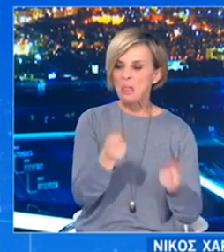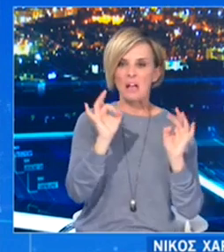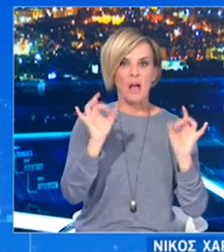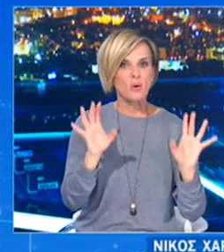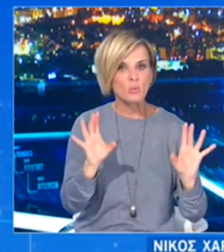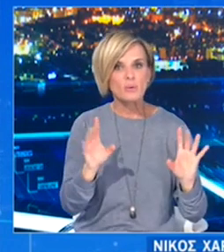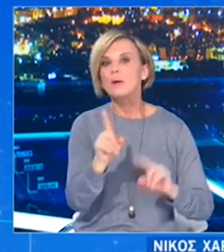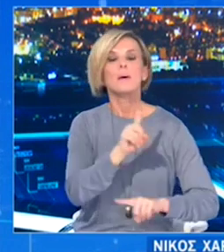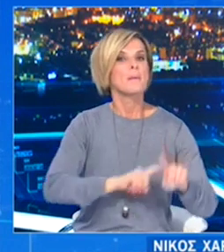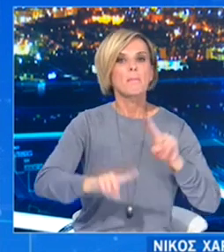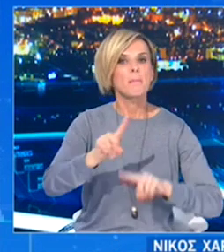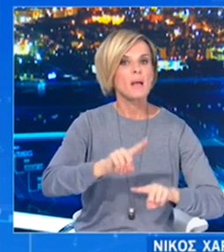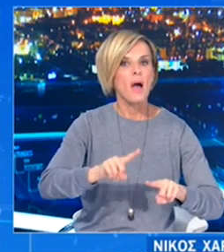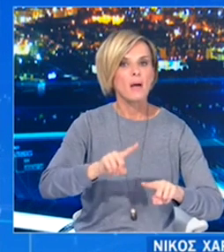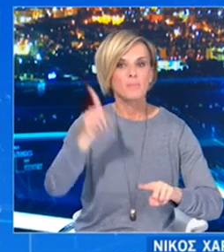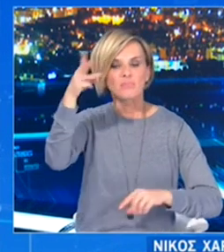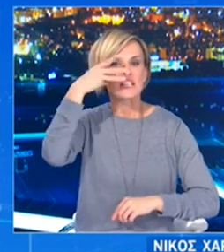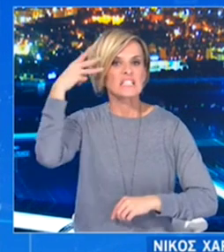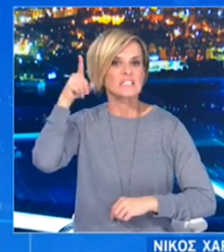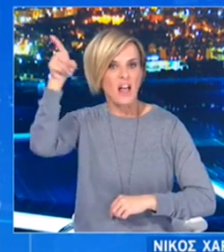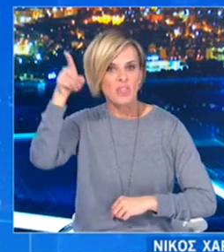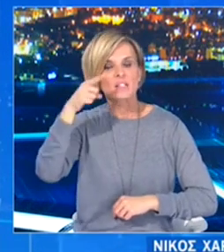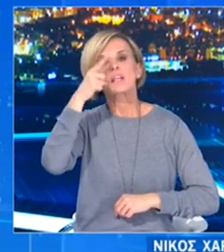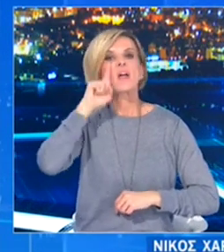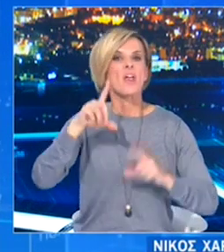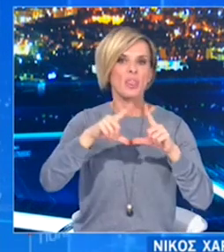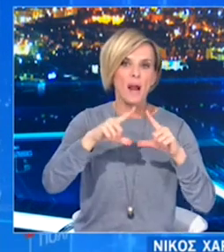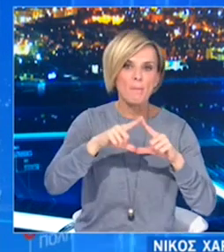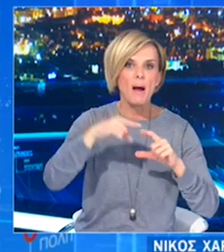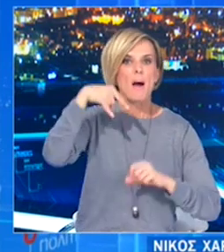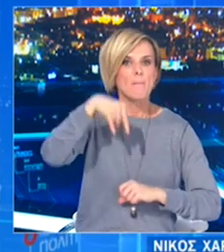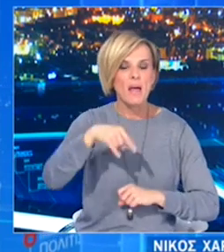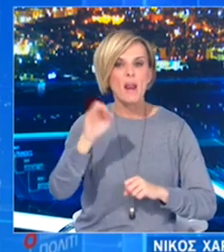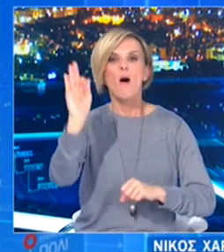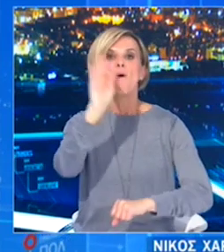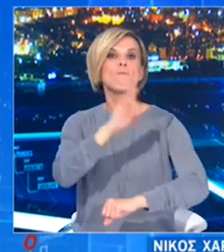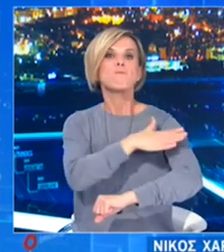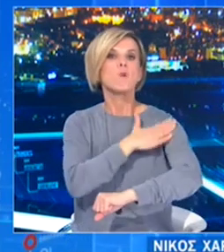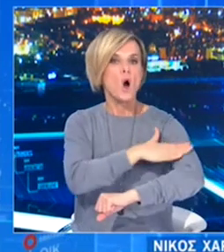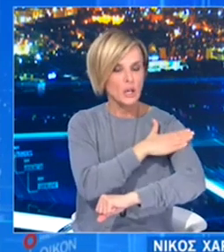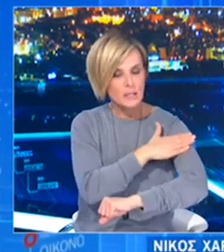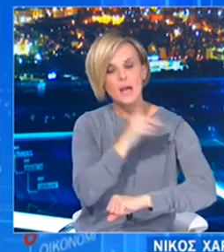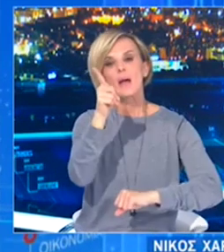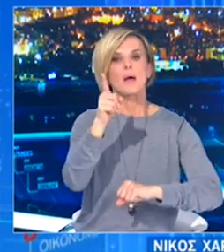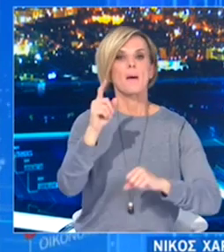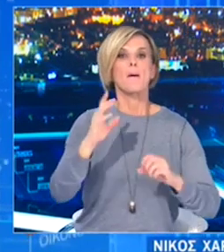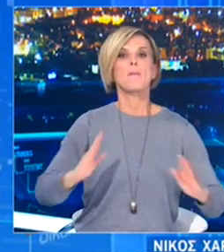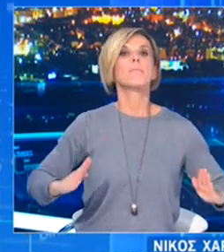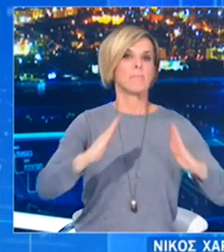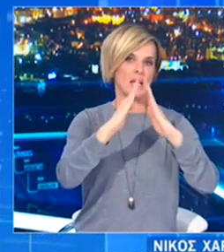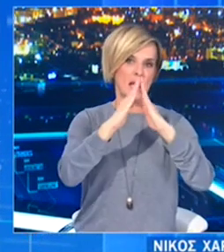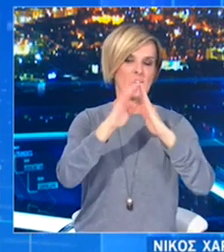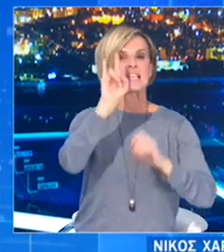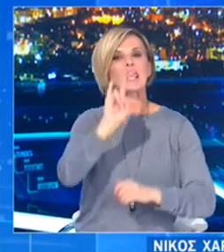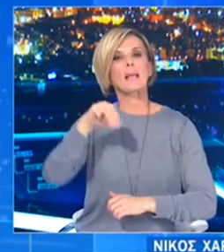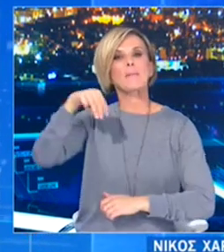είναι οι περιφερειακές ενότητες Ξάνθης, Δράμας, Πέλλας, Φλόρινας, Πιερίας και Μαθίας. Γι' αυτό και σήμερα το μεσημέρι